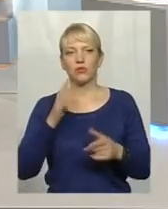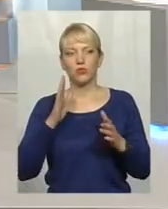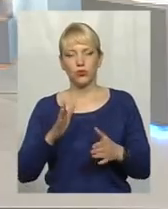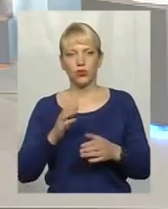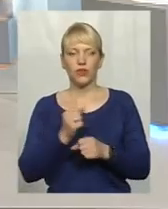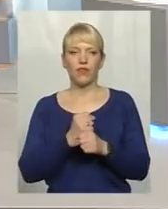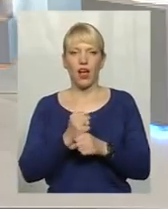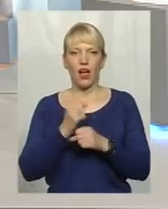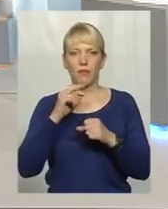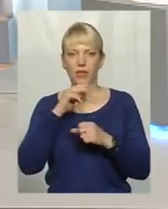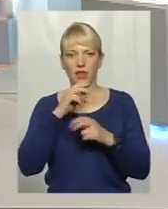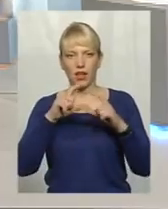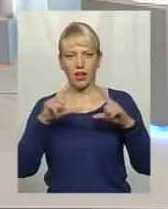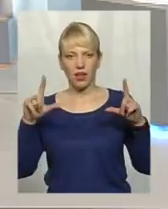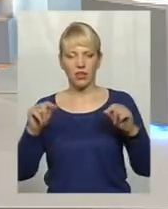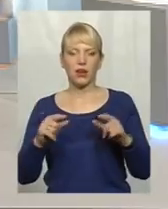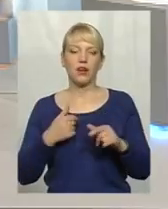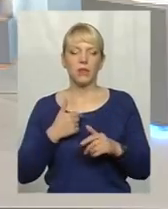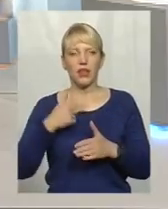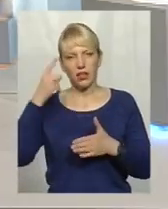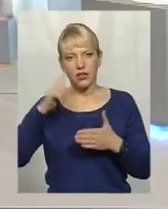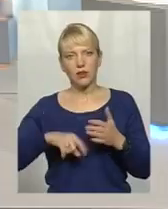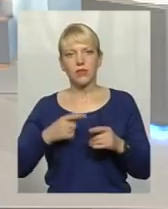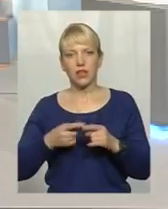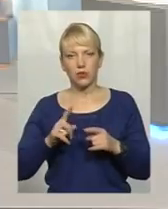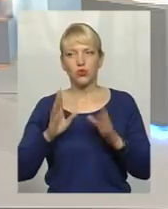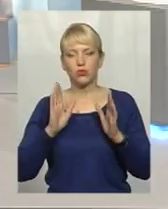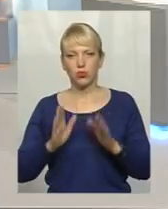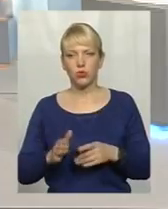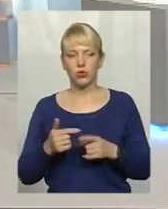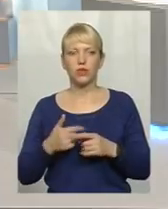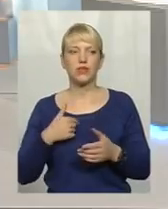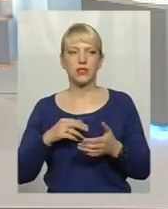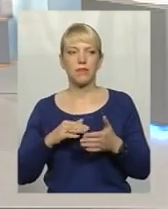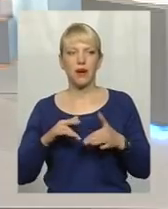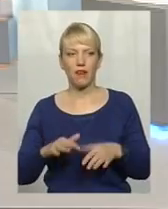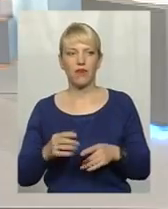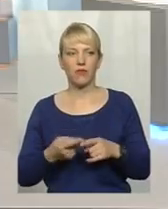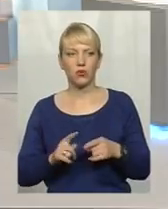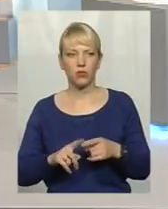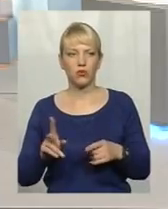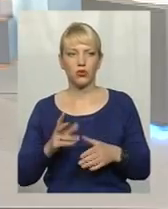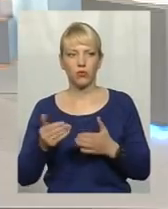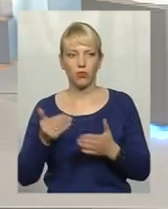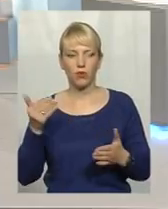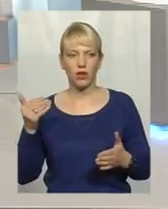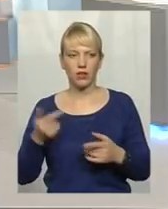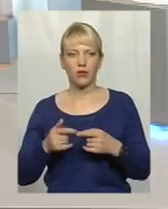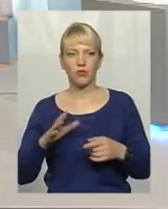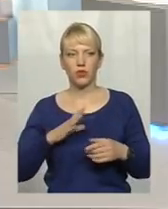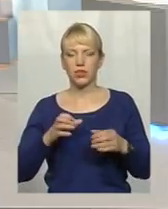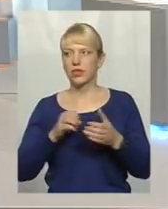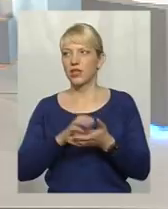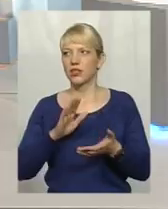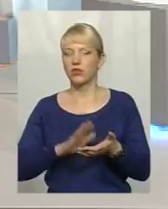аптечній мережі? Ми сподіваємося на те, що вони будуть. Справа в тому, що в попередньому підсезоні було зареєстровано 9 вакцин. Але в